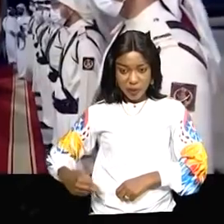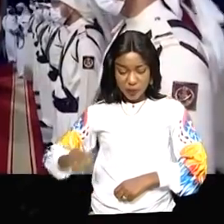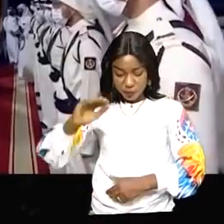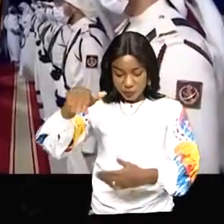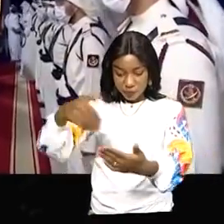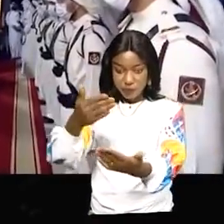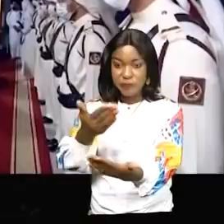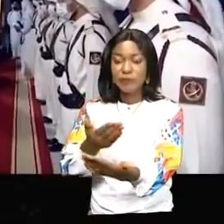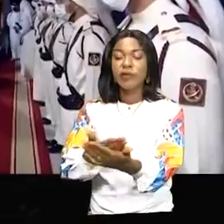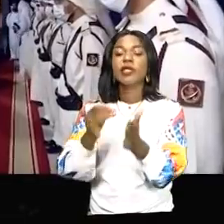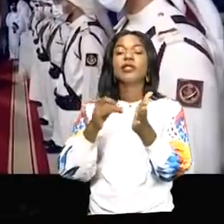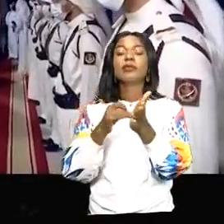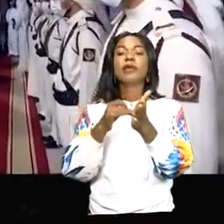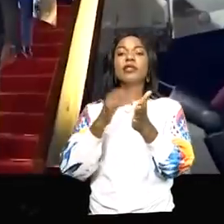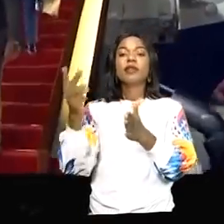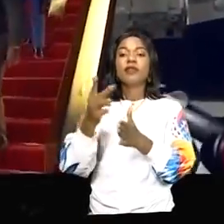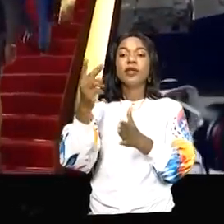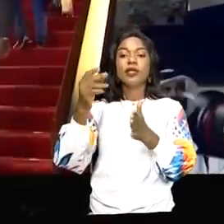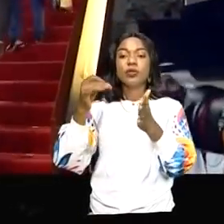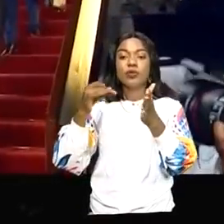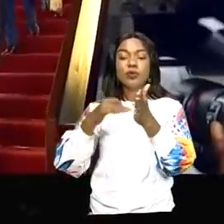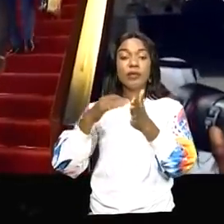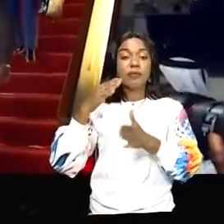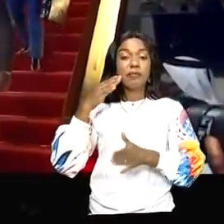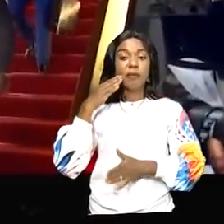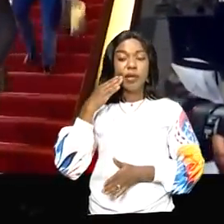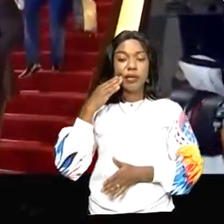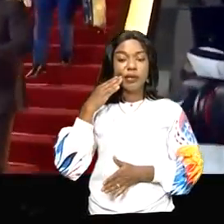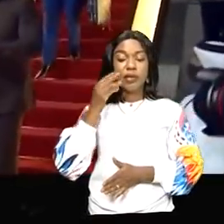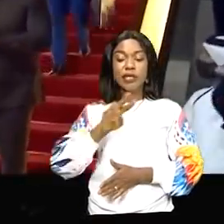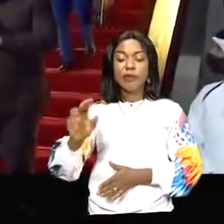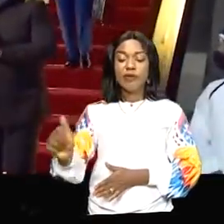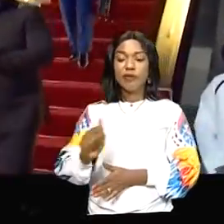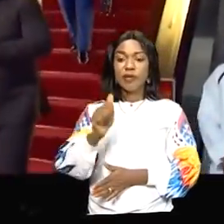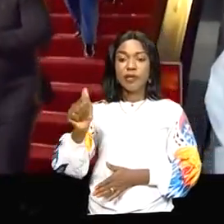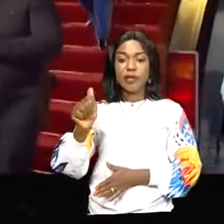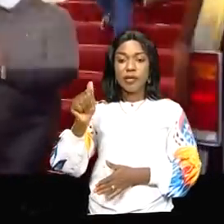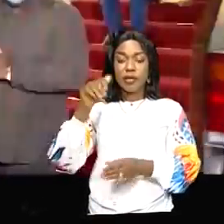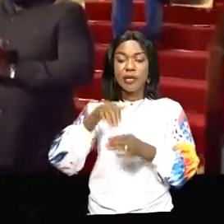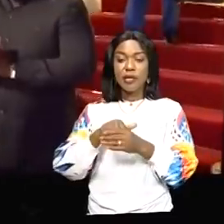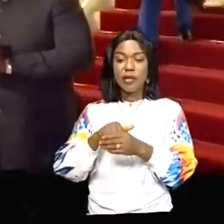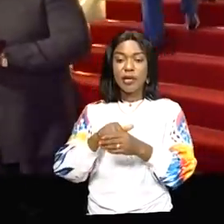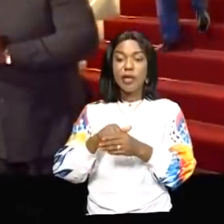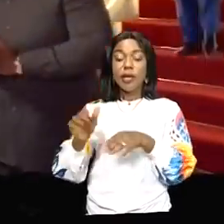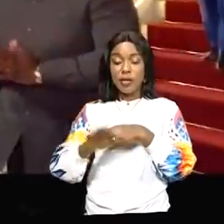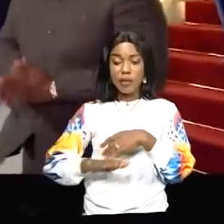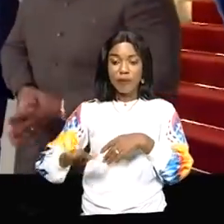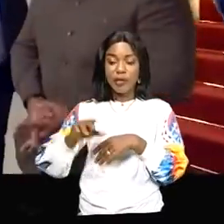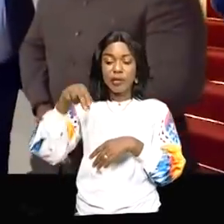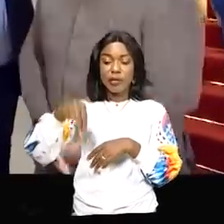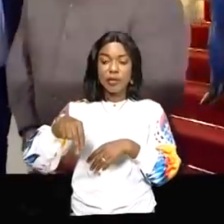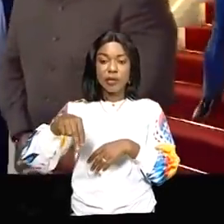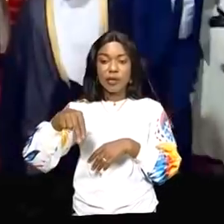est arrivé le dimanche 28 mars 2021, fin de soirée, à Doha pour une visite de travail au Qatar.